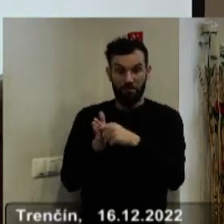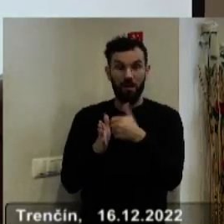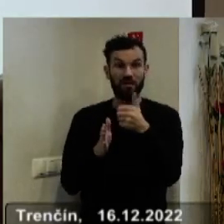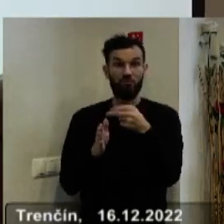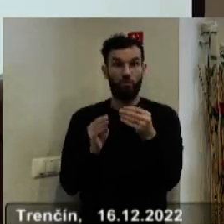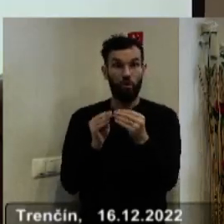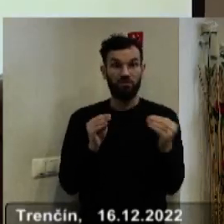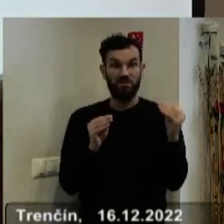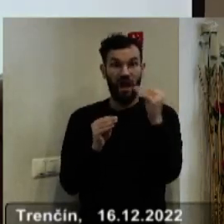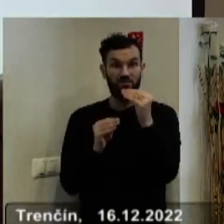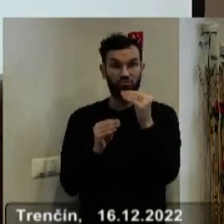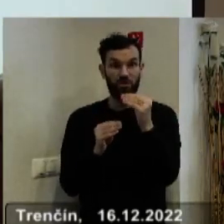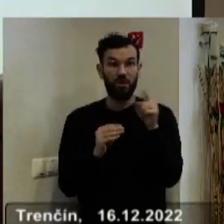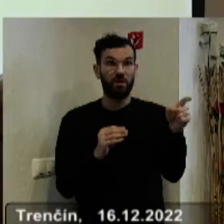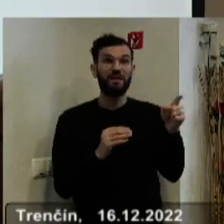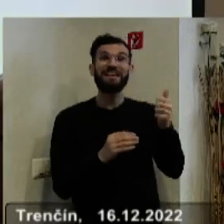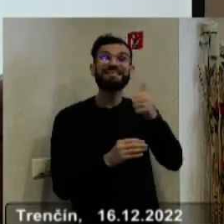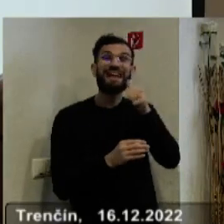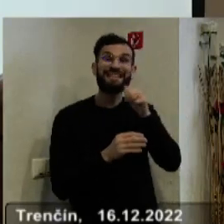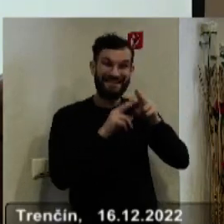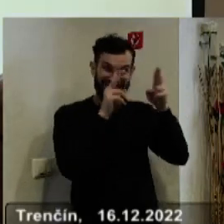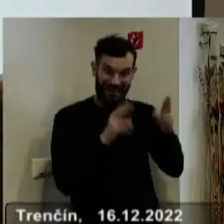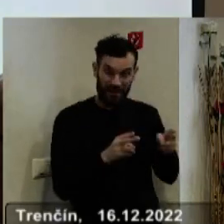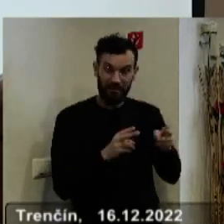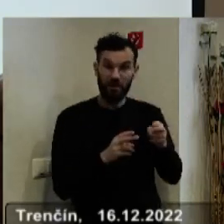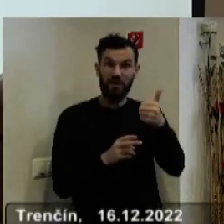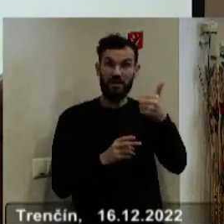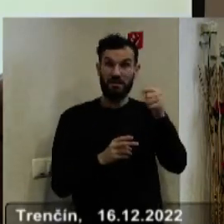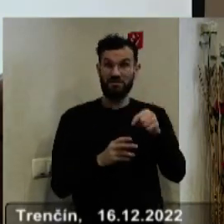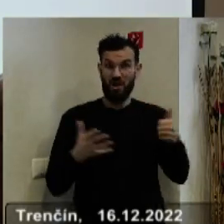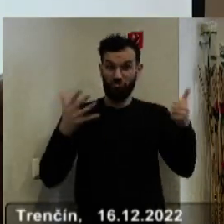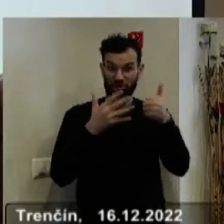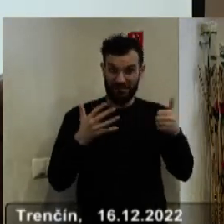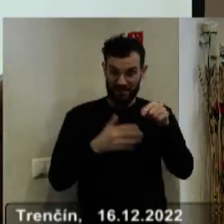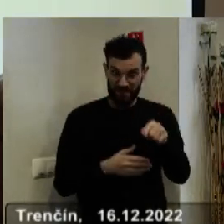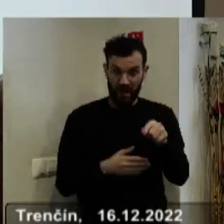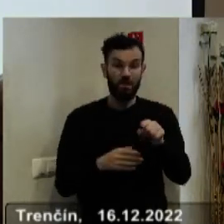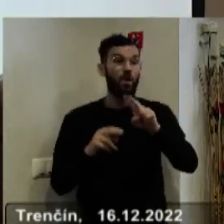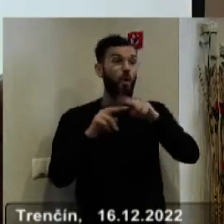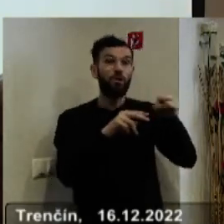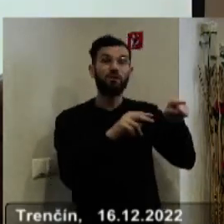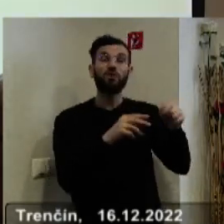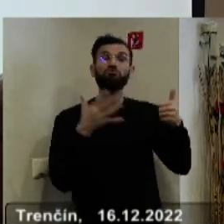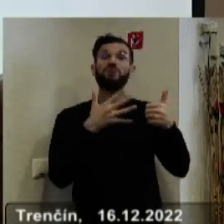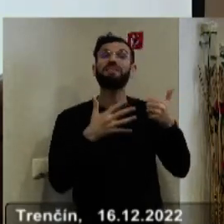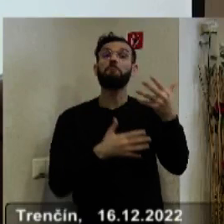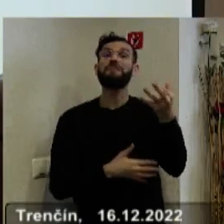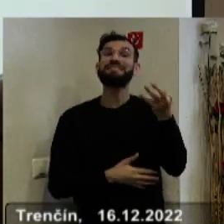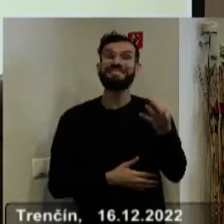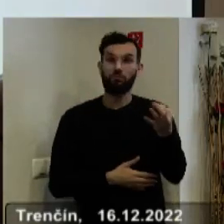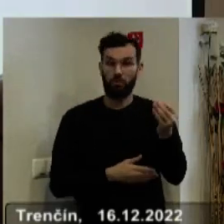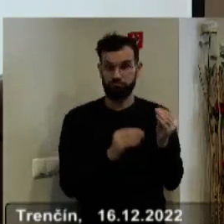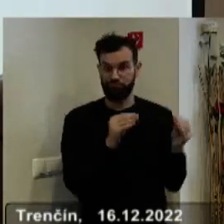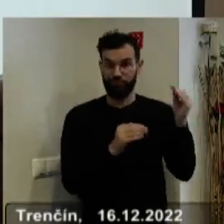v špecializovanom zariadení o euro 60 a v zariadení podporovaného bývania o 65 centov. Na